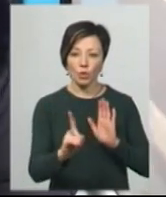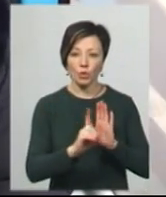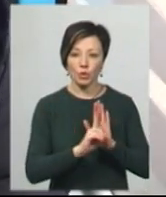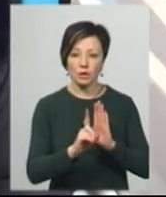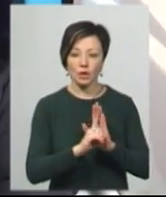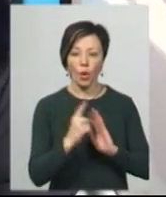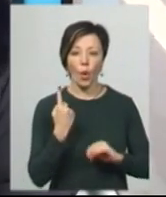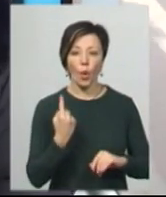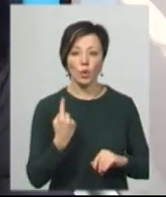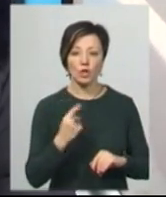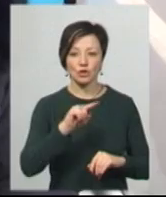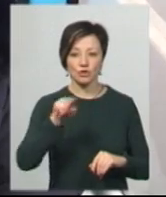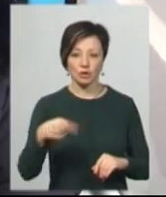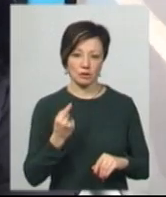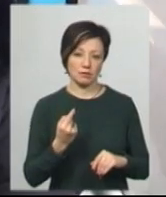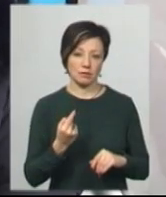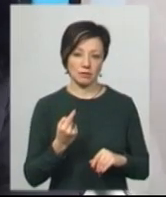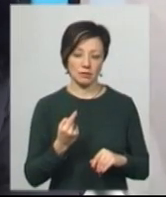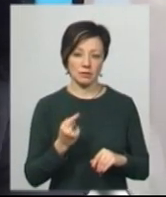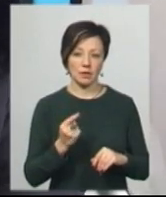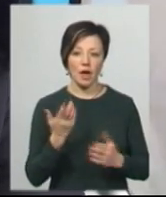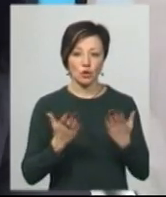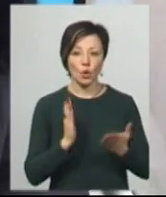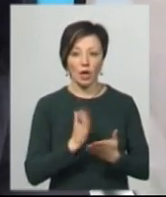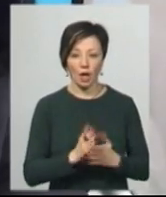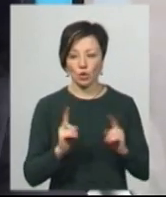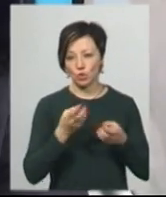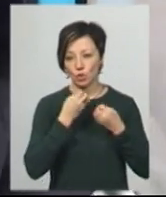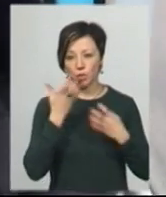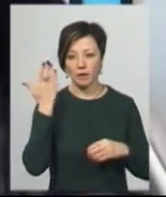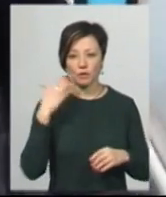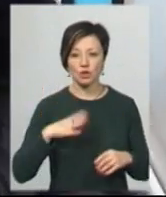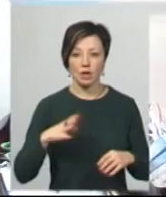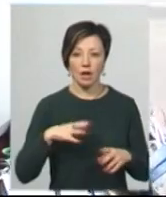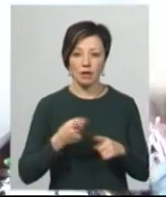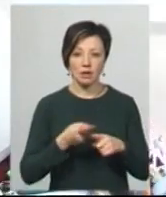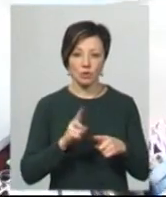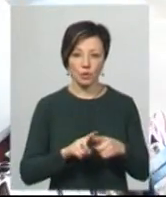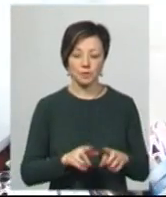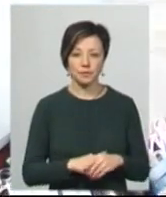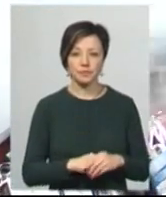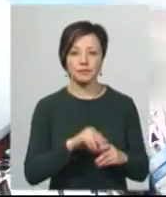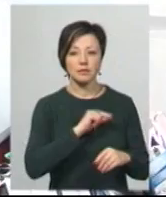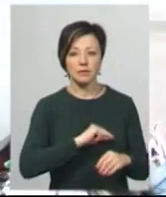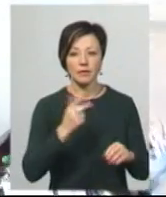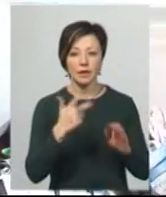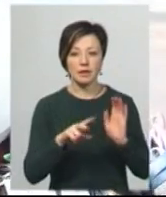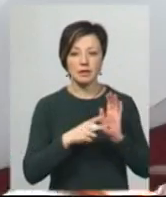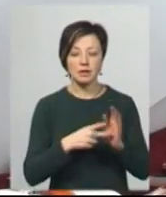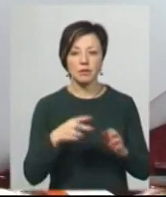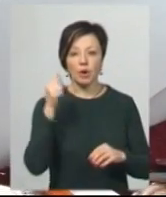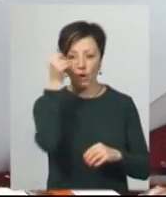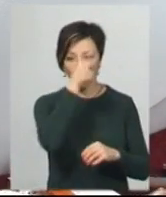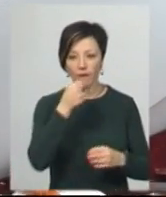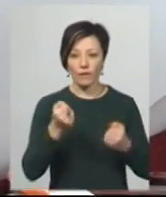Він один час, якщо є, то це дуже добре. Ми давно чекали цього маршруту. Працює 37 років водієм